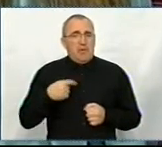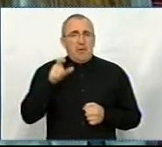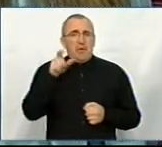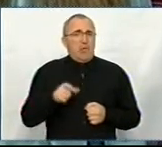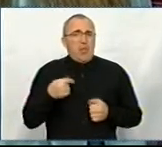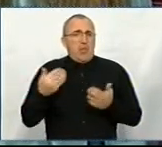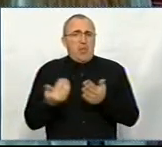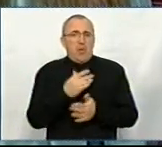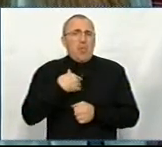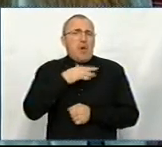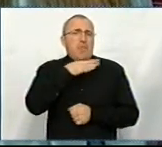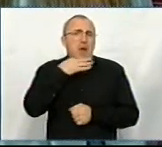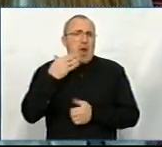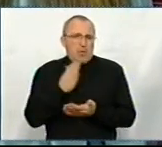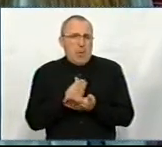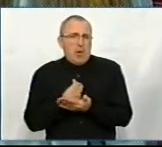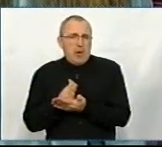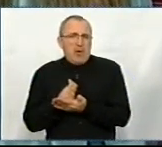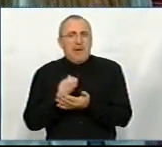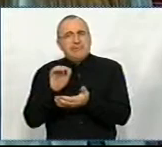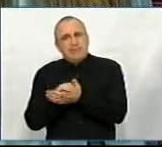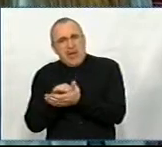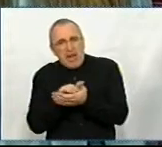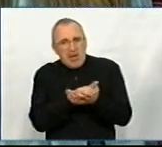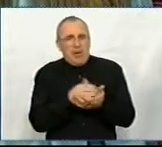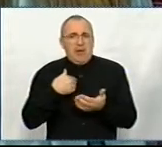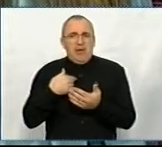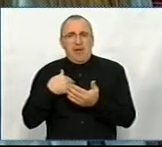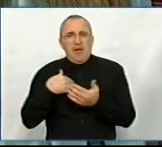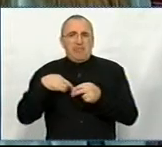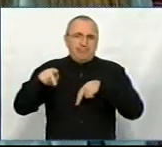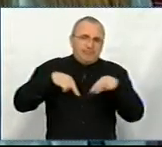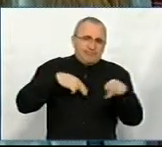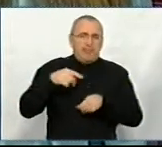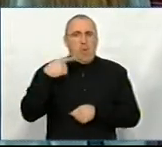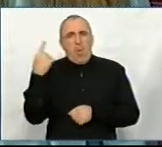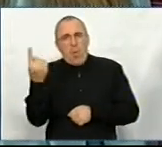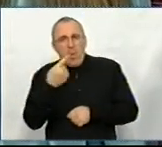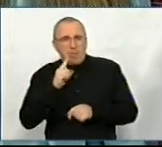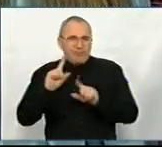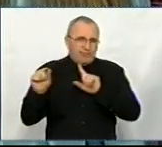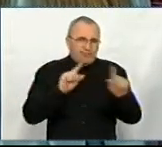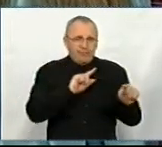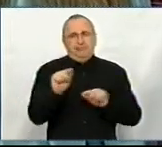області, в мене дуже багато є знайомих. Я також хожу, пересуваюся і містом, і областю. Тут